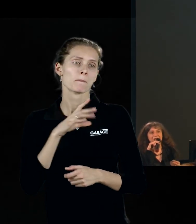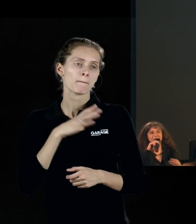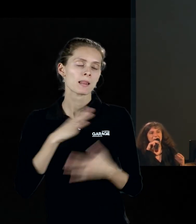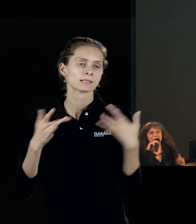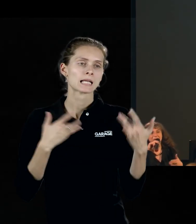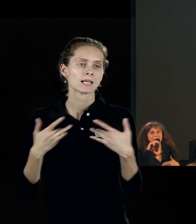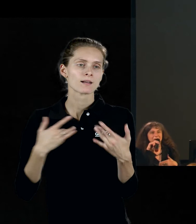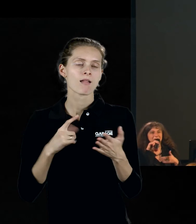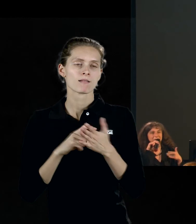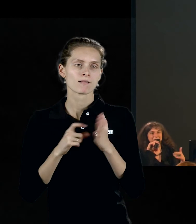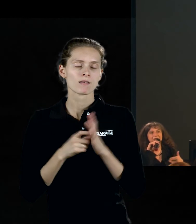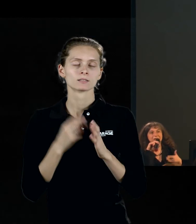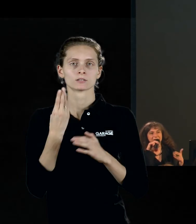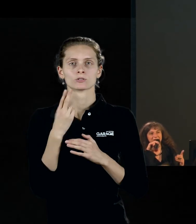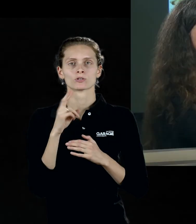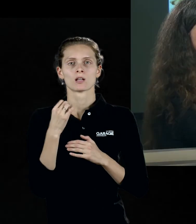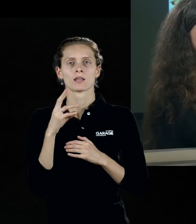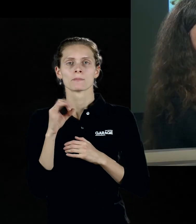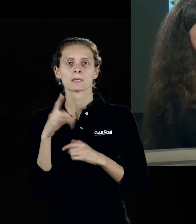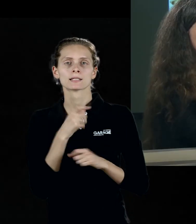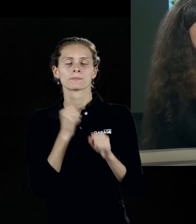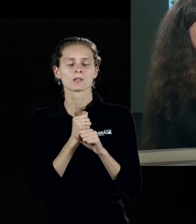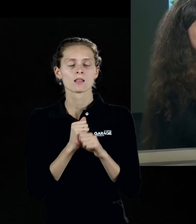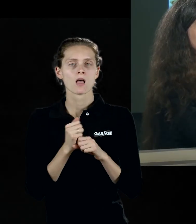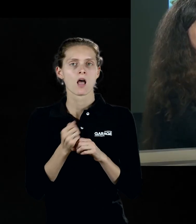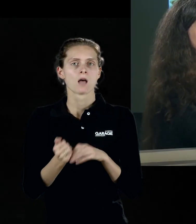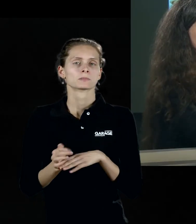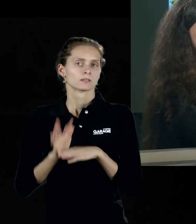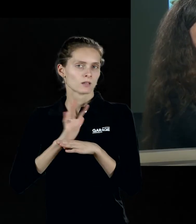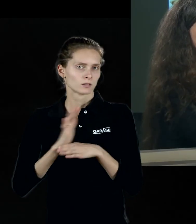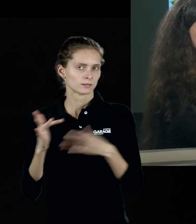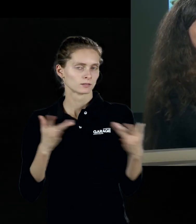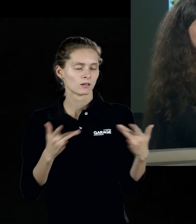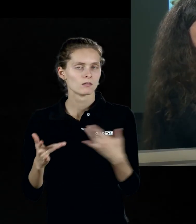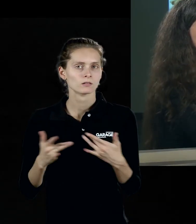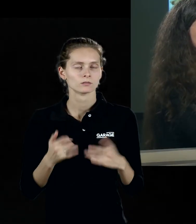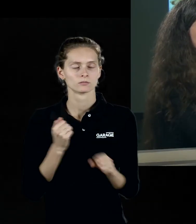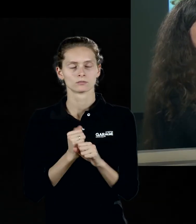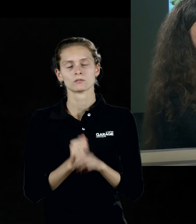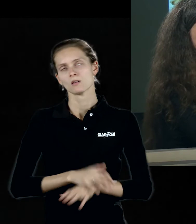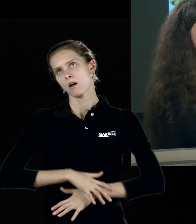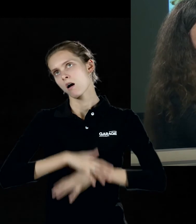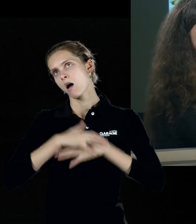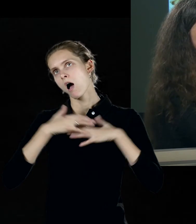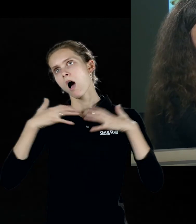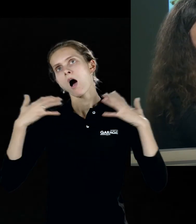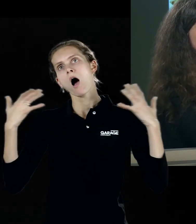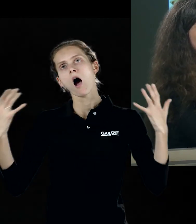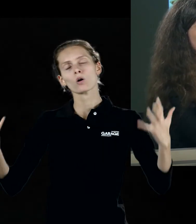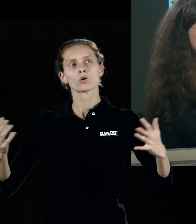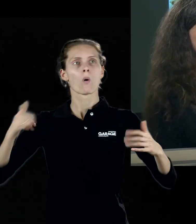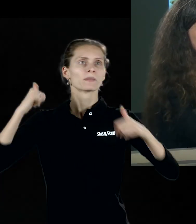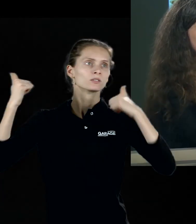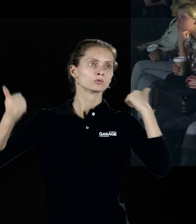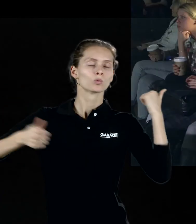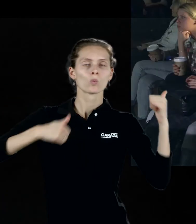классы, и Шлеммер, который делал абстрактный театр, создавая огромных, в общем, даже не костюмы, практически обитаемые скульптуры,